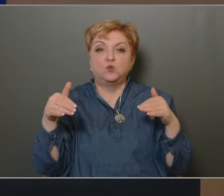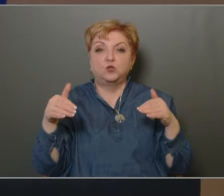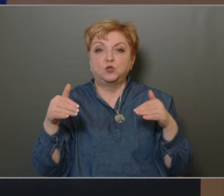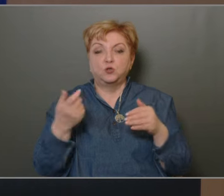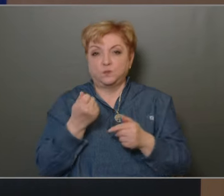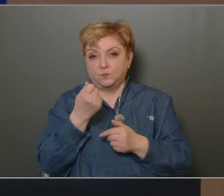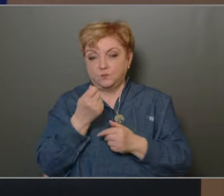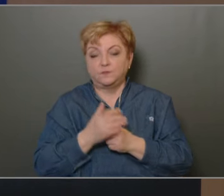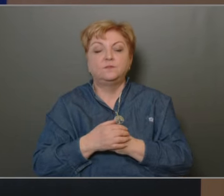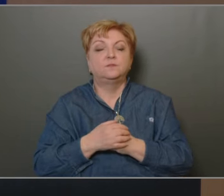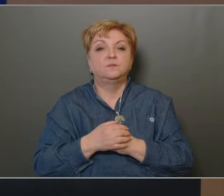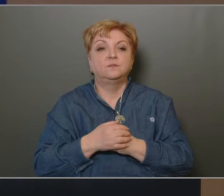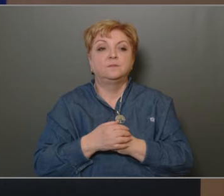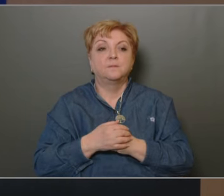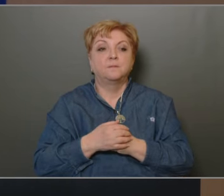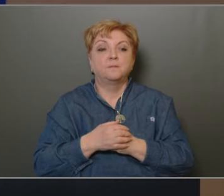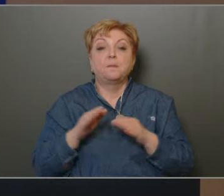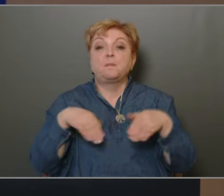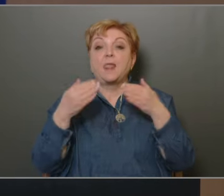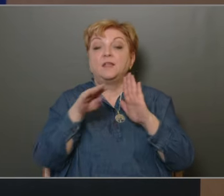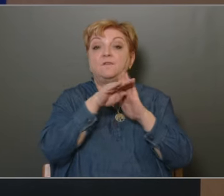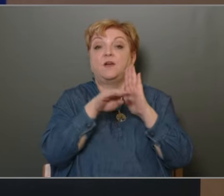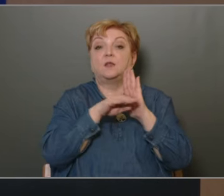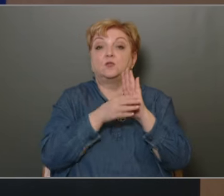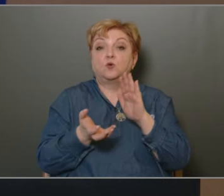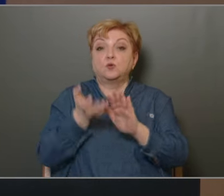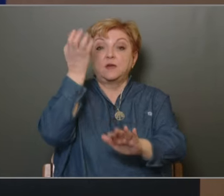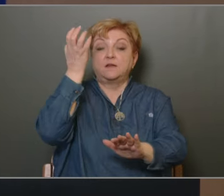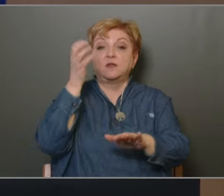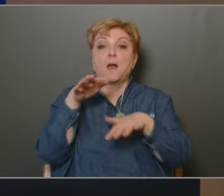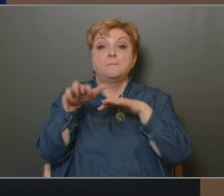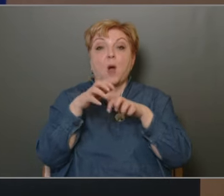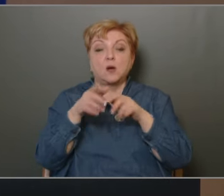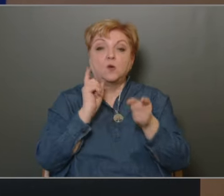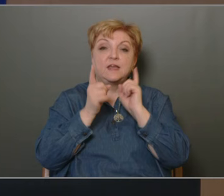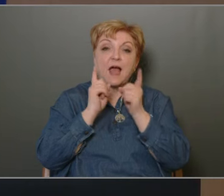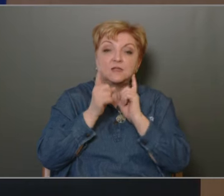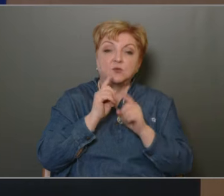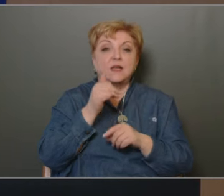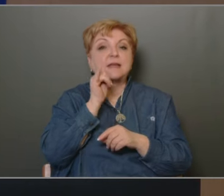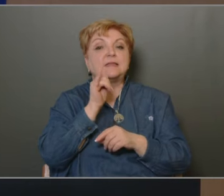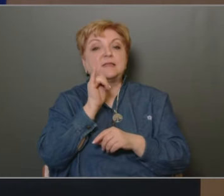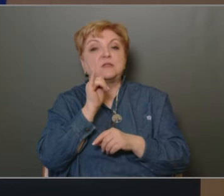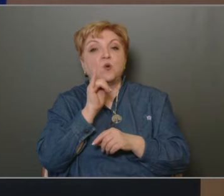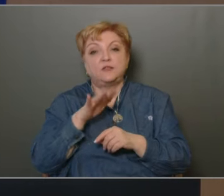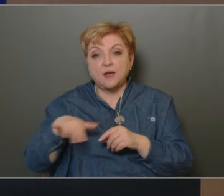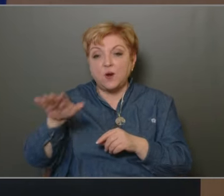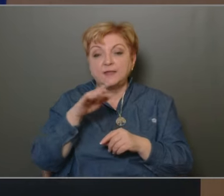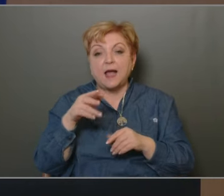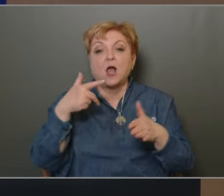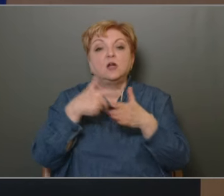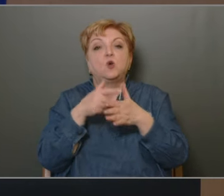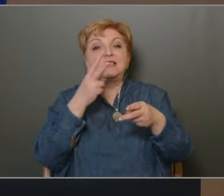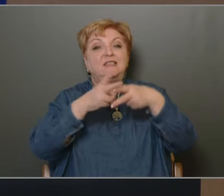A egyéb feladatok közül kiemelem a parkok, játszóterek és a zöldfelületi köztisztasággal kapcsolatos